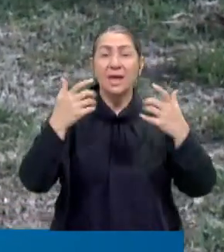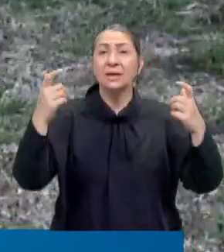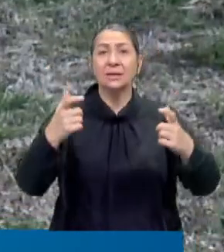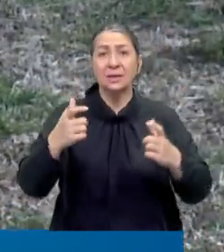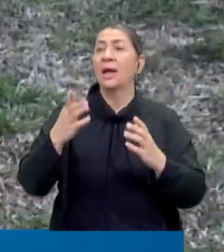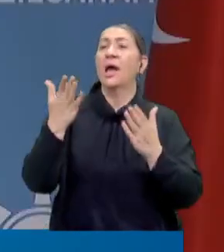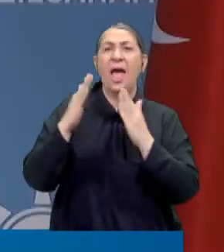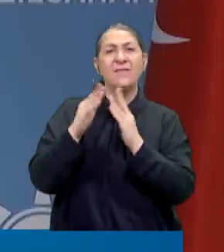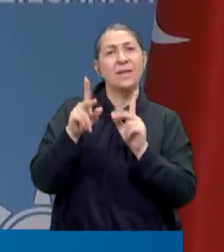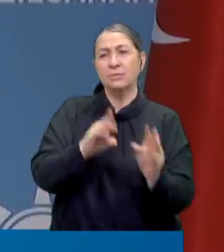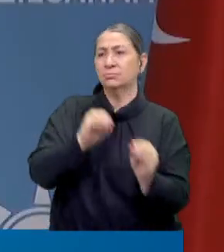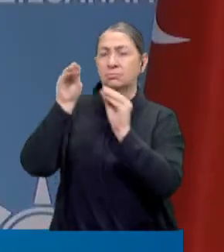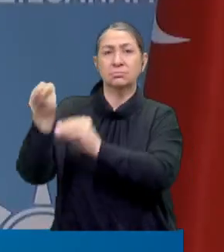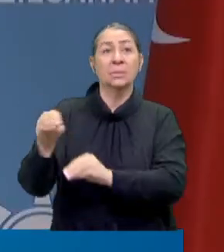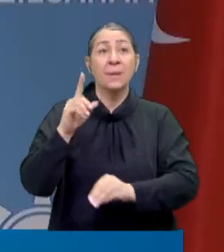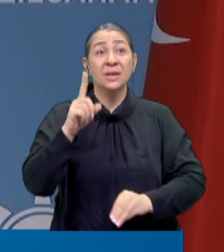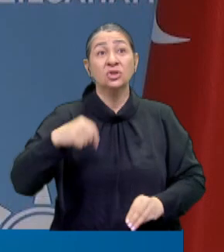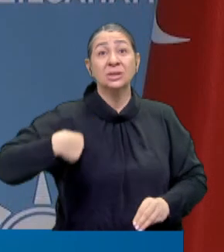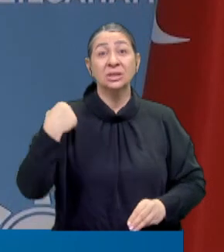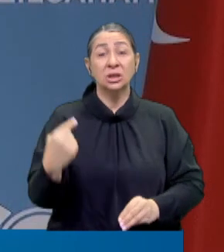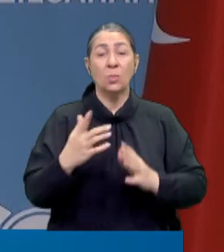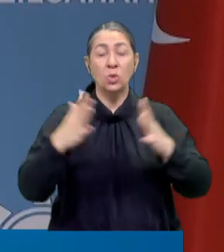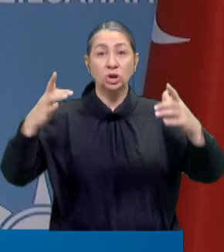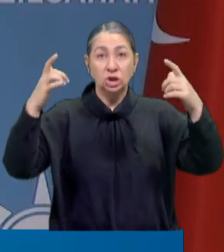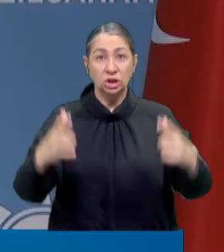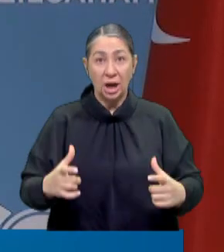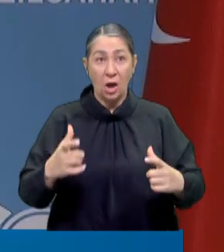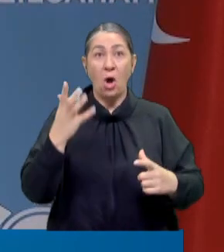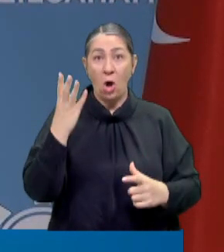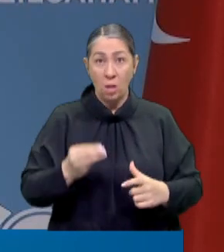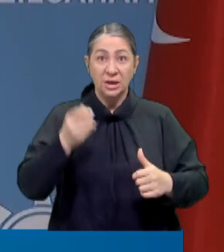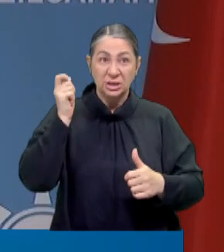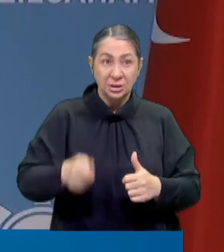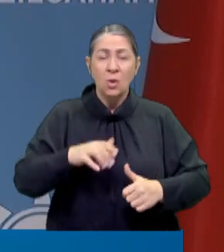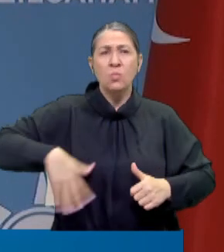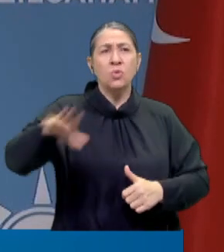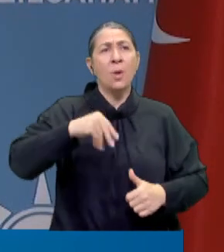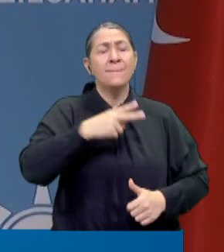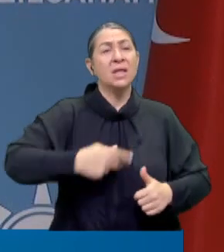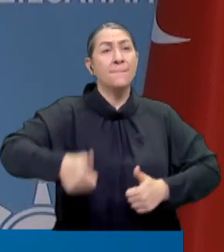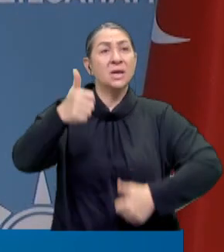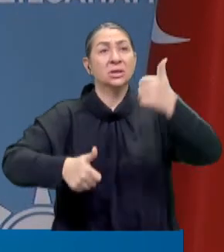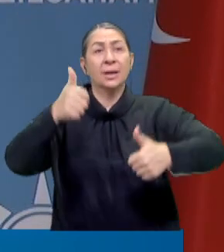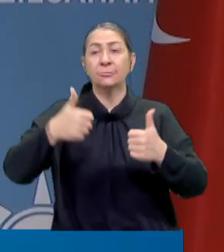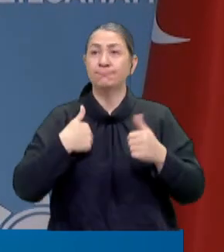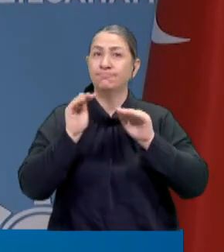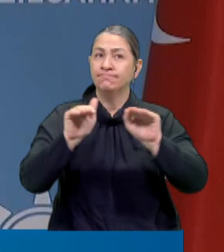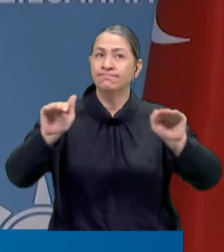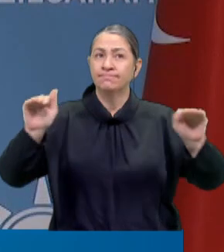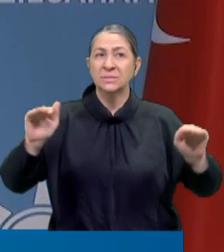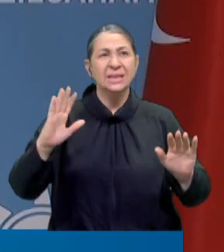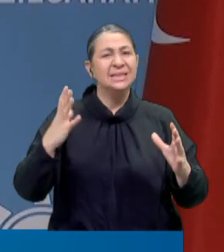barınaklar dedi. Birinci derecede büyük şehirlerimiz olmak üzere tüm belediye başkanlarıma sesleniyorum.